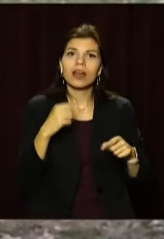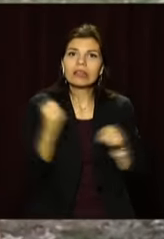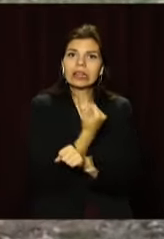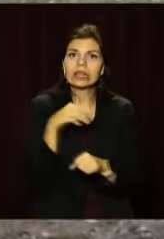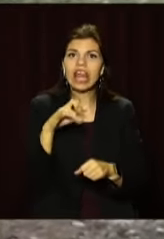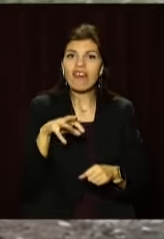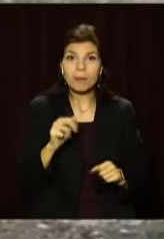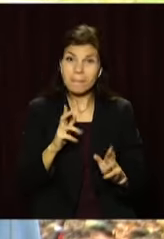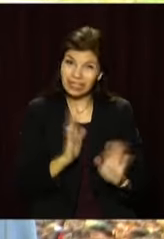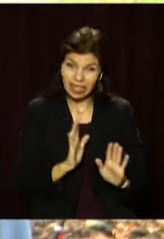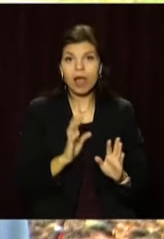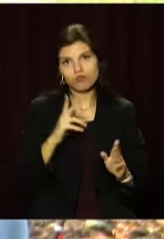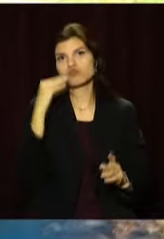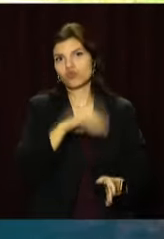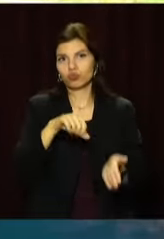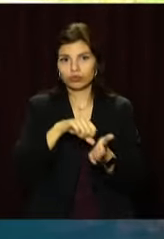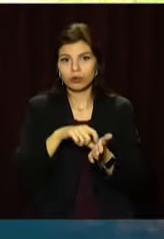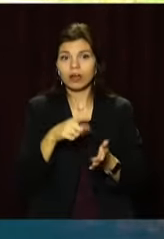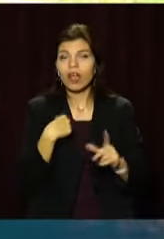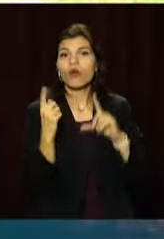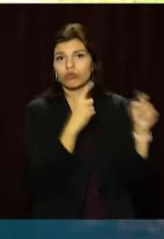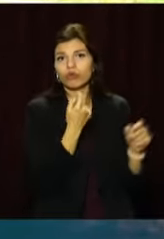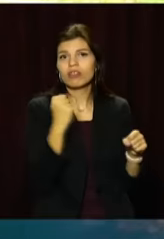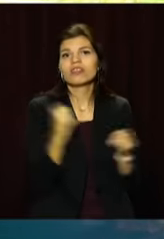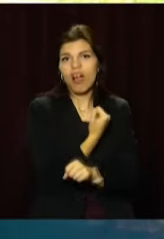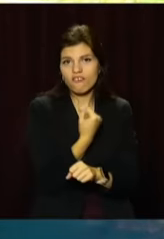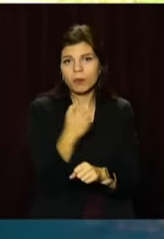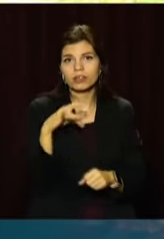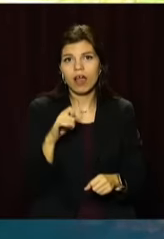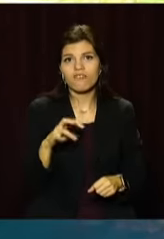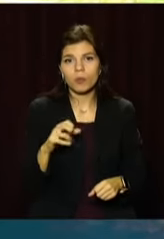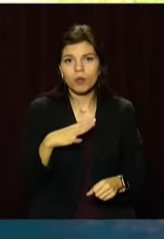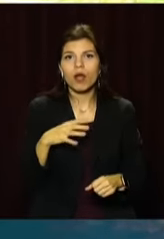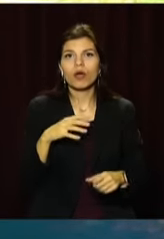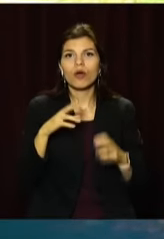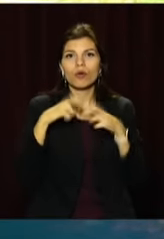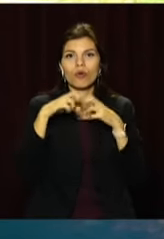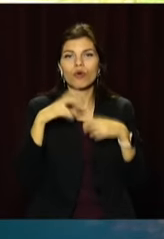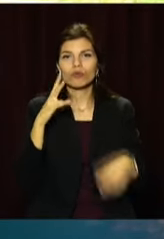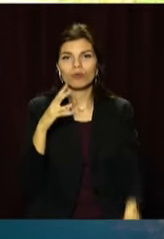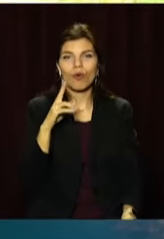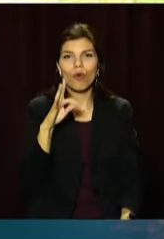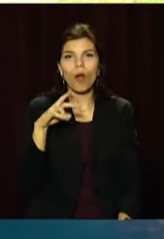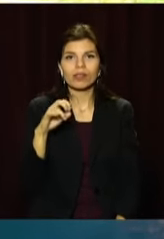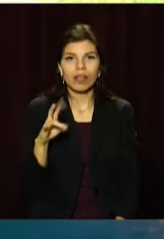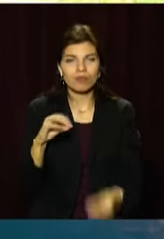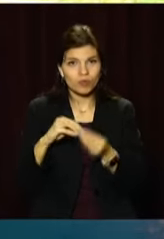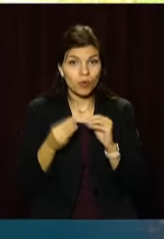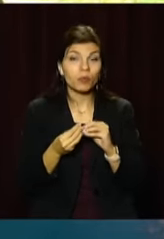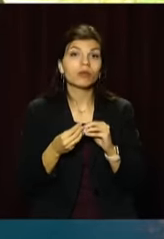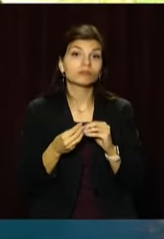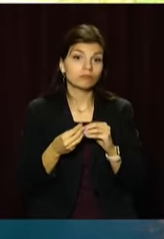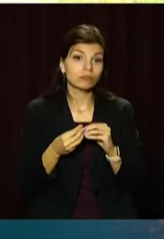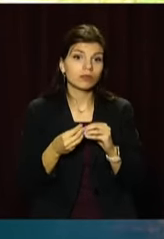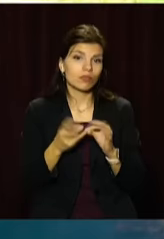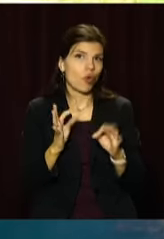виступити й краще. Я їхала трохи з травмами на соревнування, у мене з коленом проблеми, але в принципі